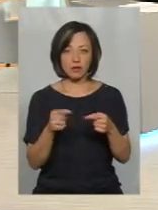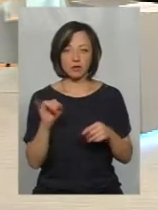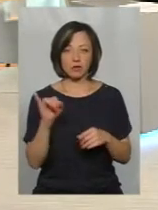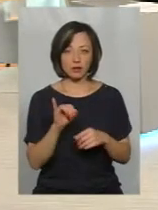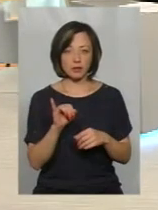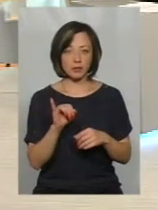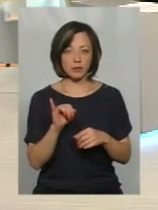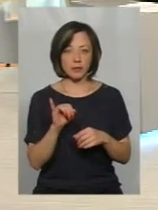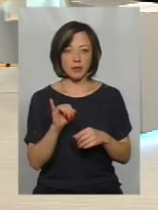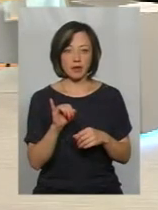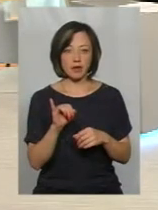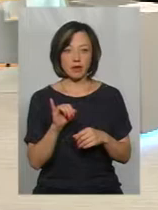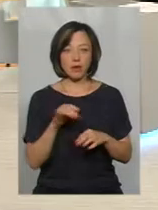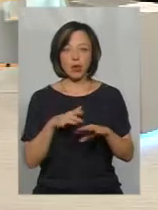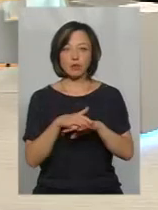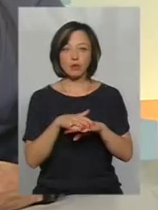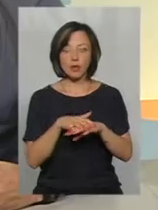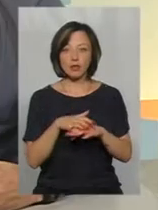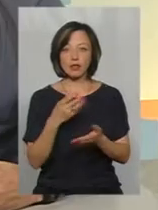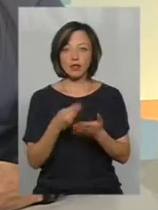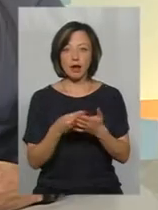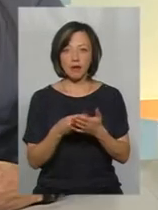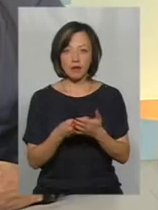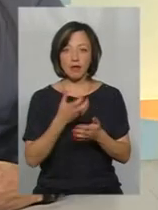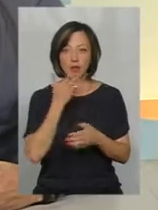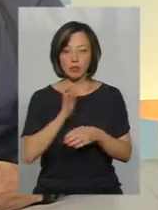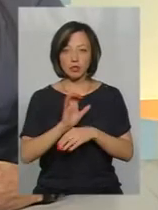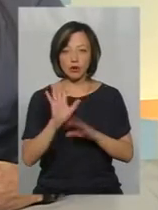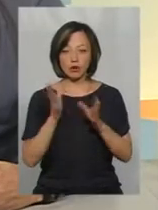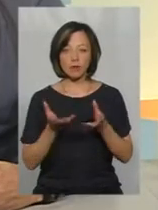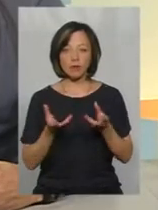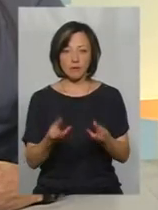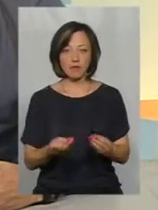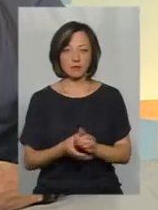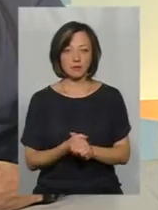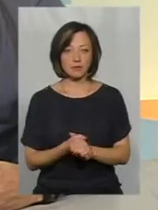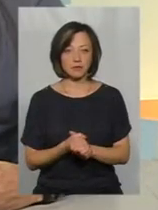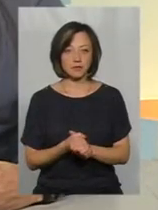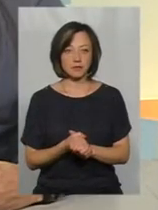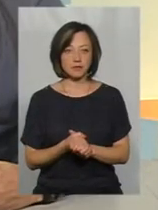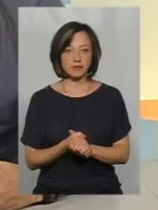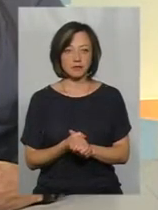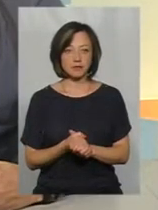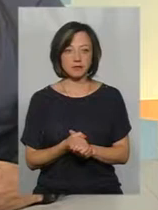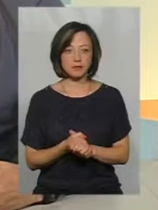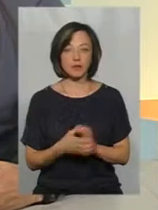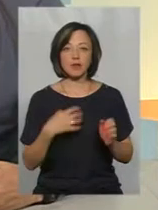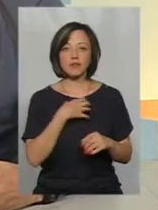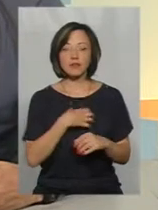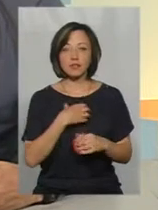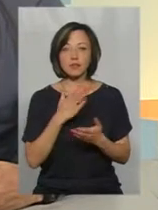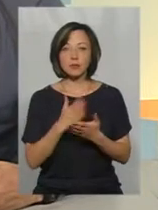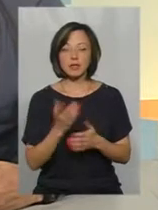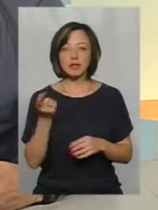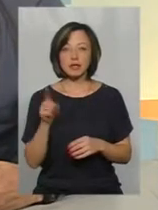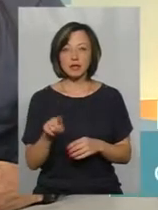в розрахунок тарифу на теплопостачання це буде відбиватись. От, саме важливе є те,